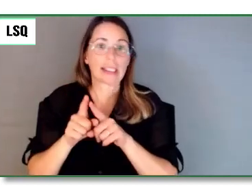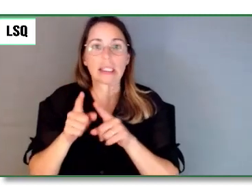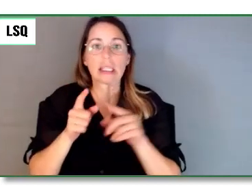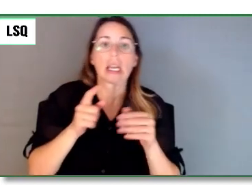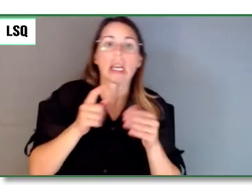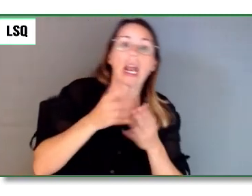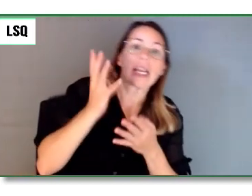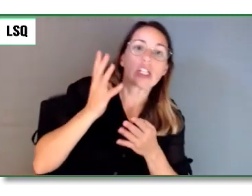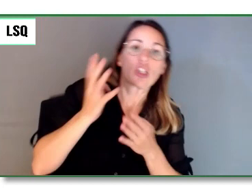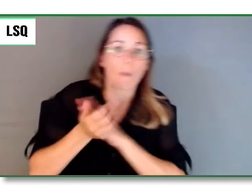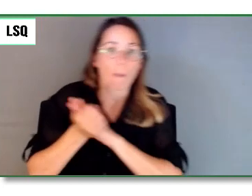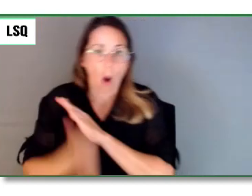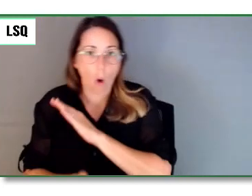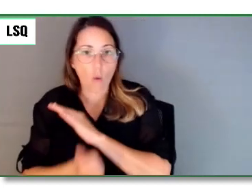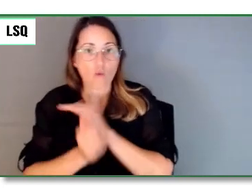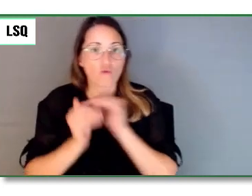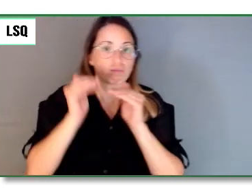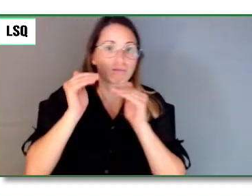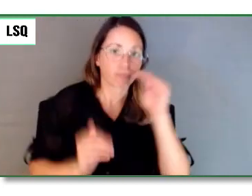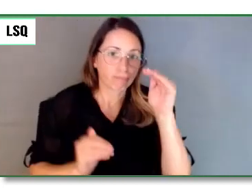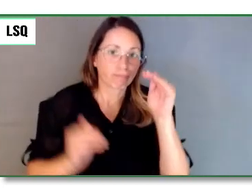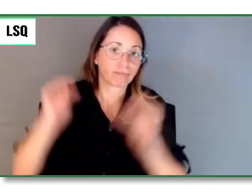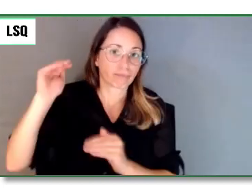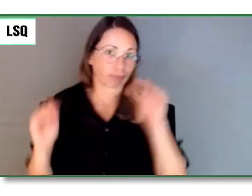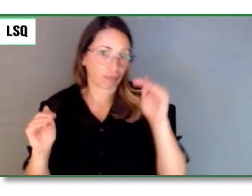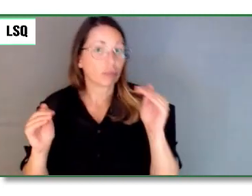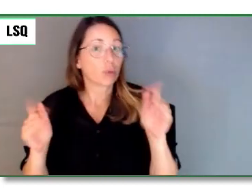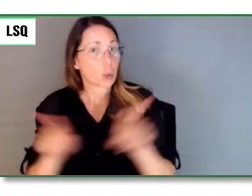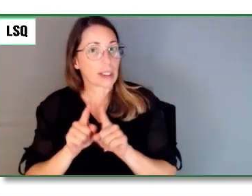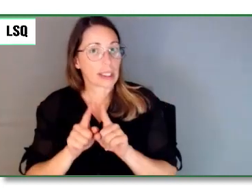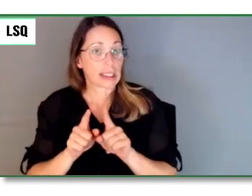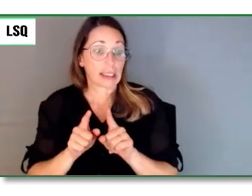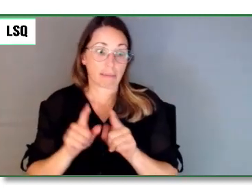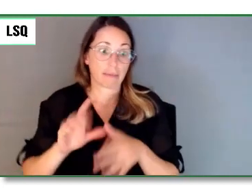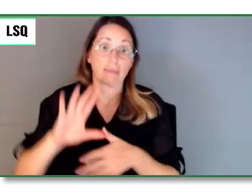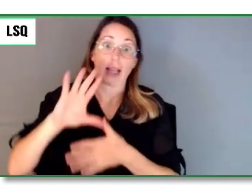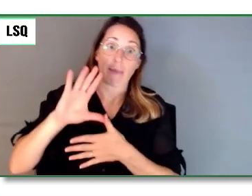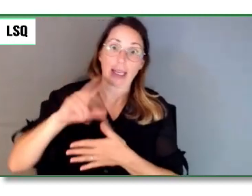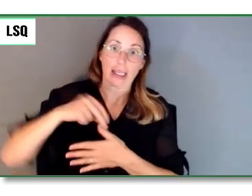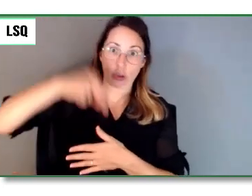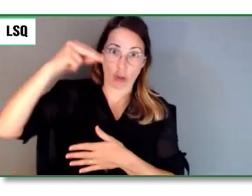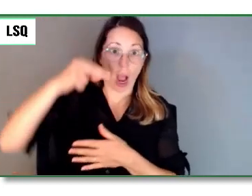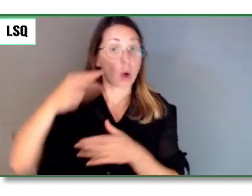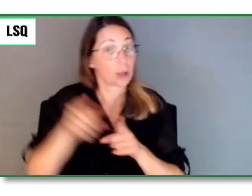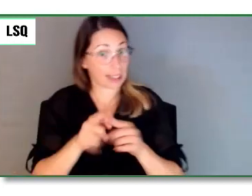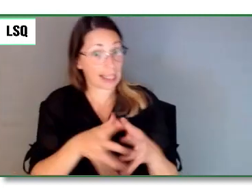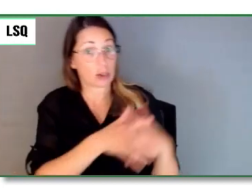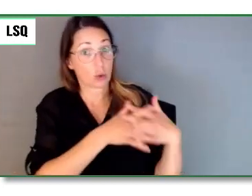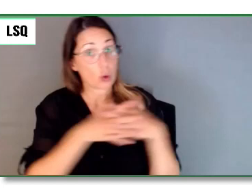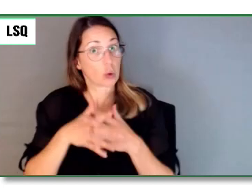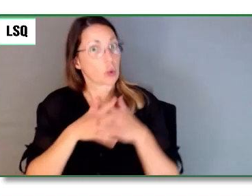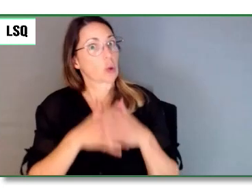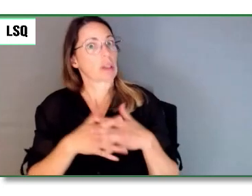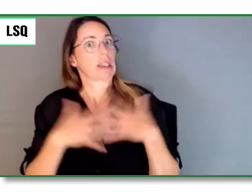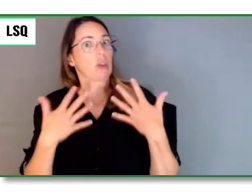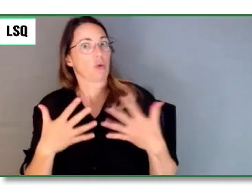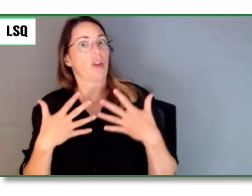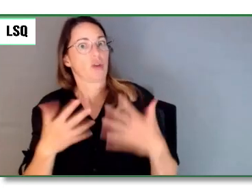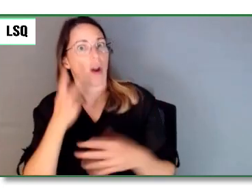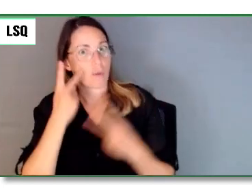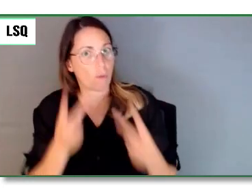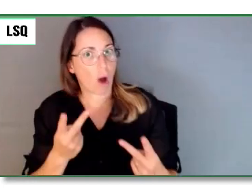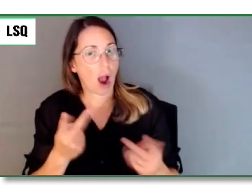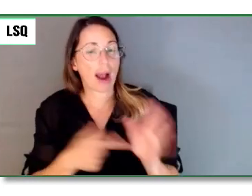C'est souvent seulement les gens blancs, de classe sociale élevée, qui sont en mesure d'avoir accès à